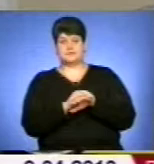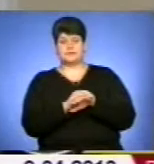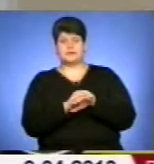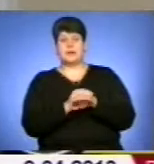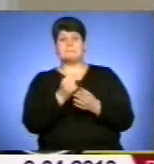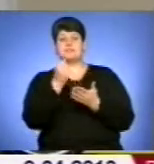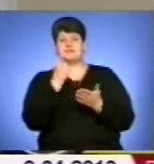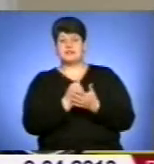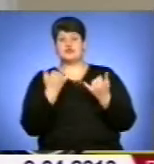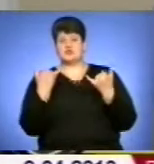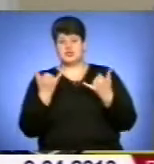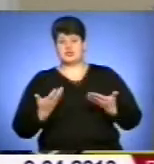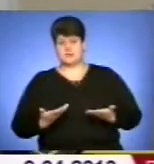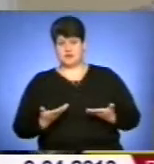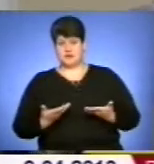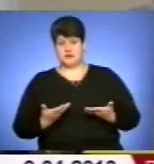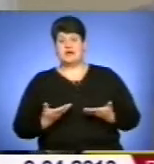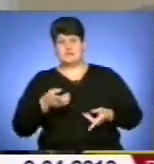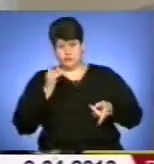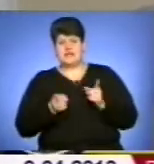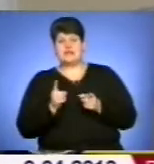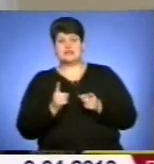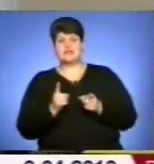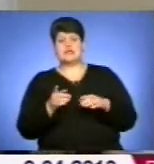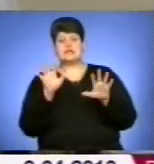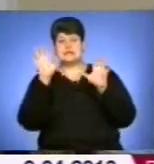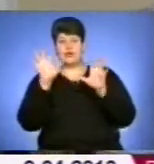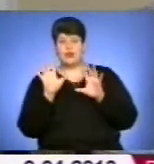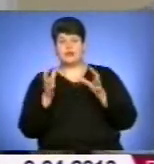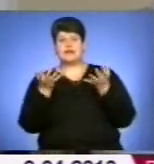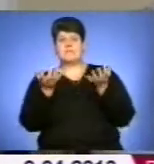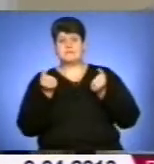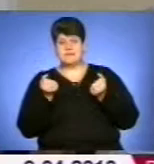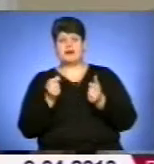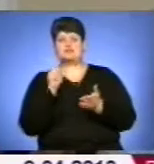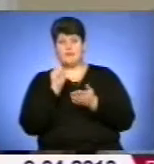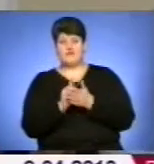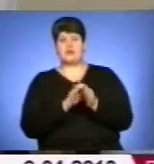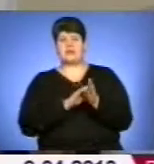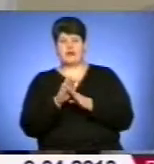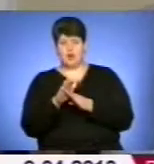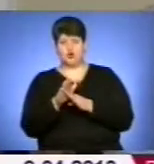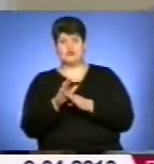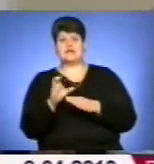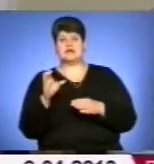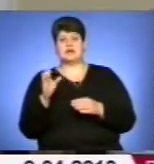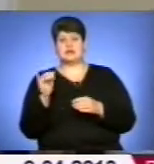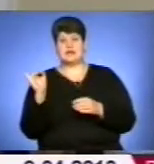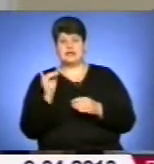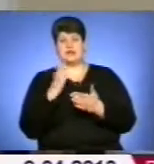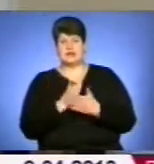підтверджений сьогоднішнім життям. Бо дійсно, закони, які приймаються, повинні виконуватися. І є